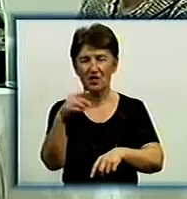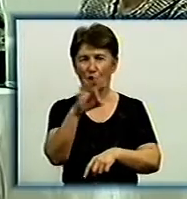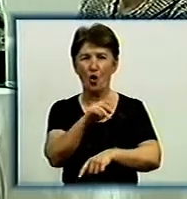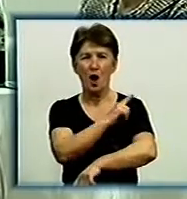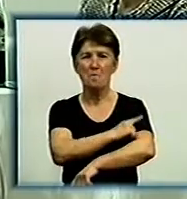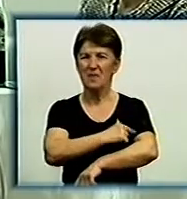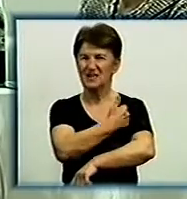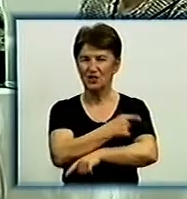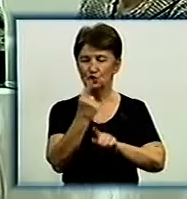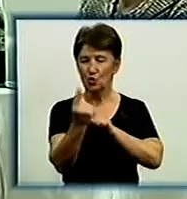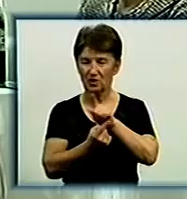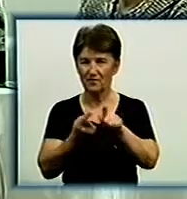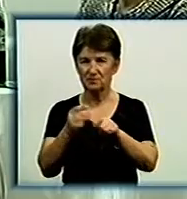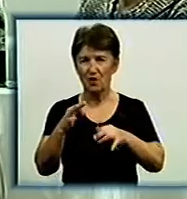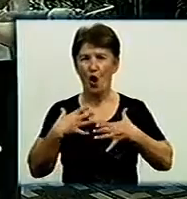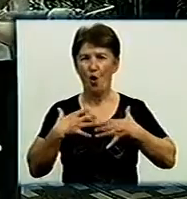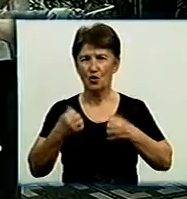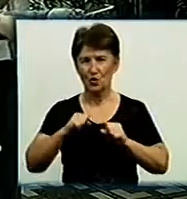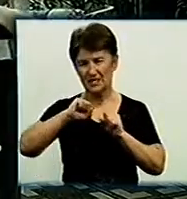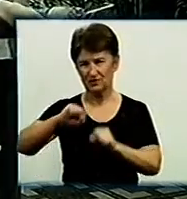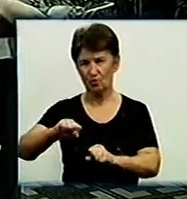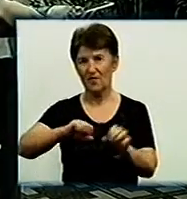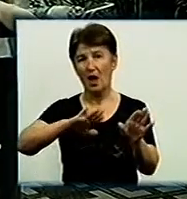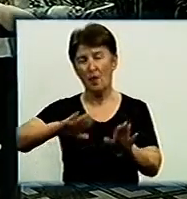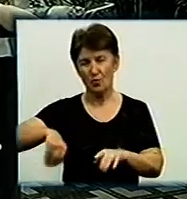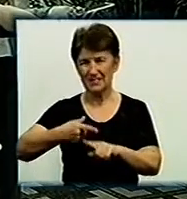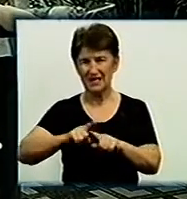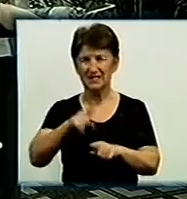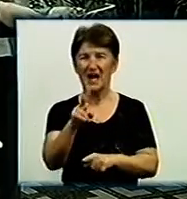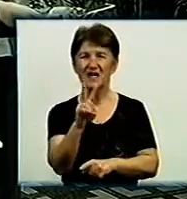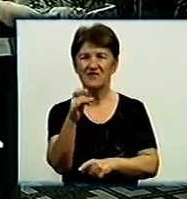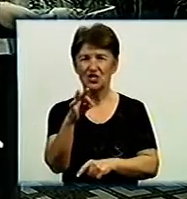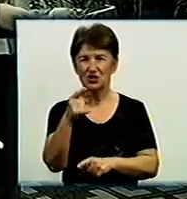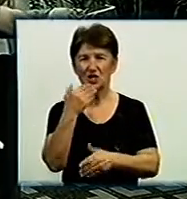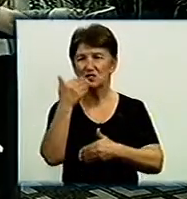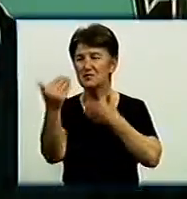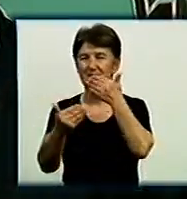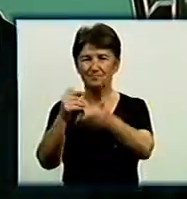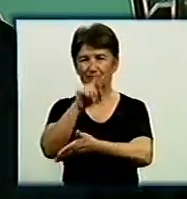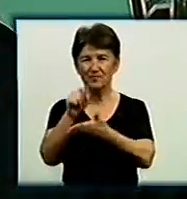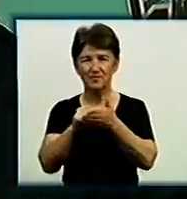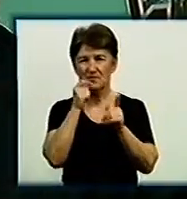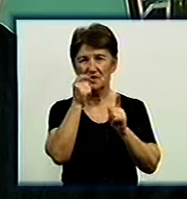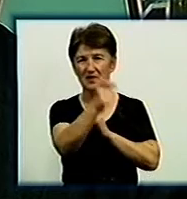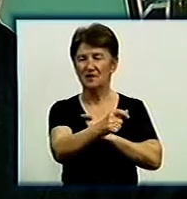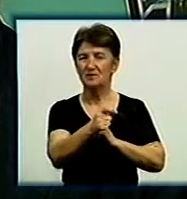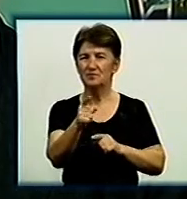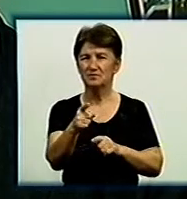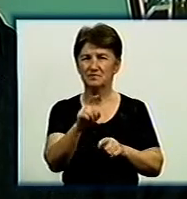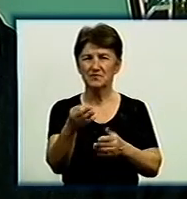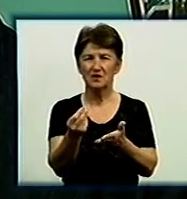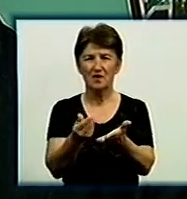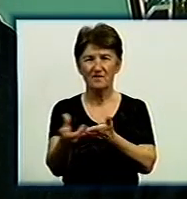майбутнє вітчизняної сфери охорони здоров'я. Після Олександр Квіташвілі відповів на питання журналістів. ЗМІ цікавили питання вакцинування,